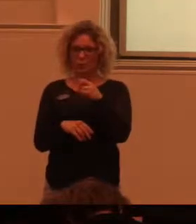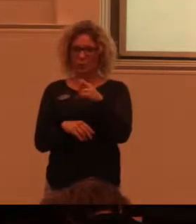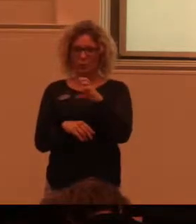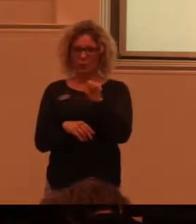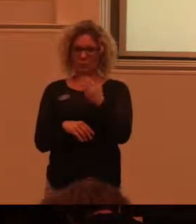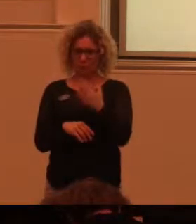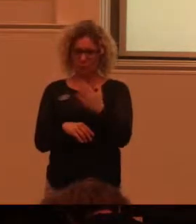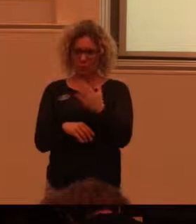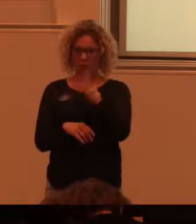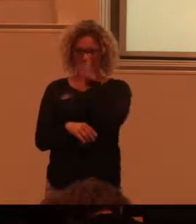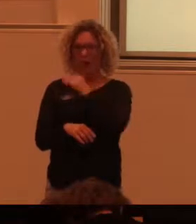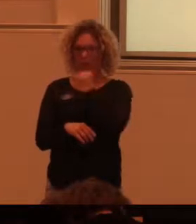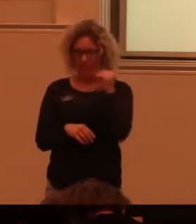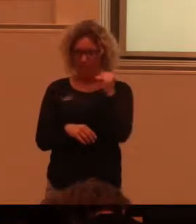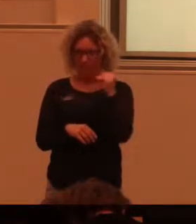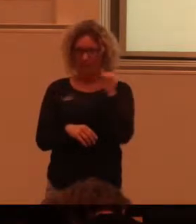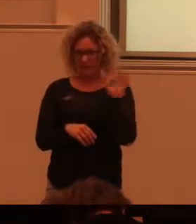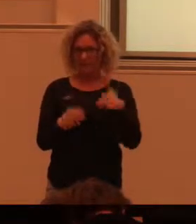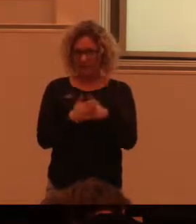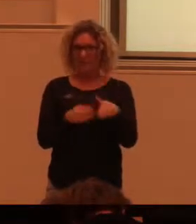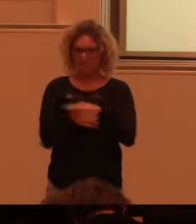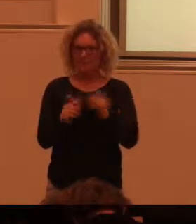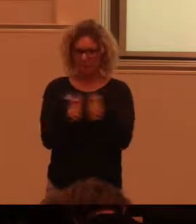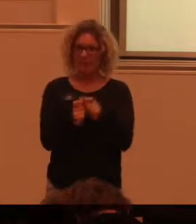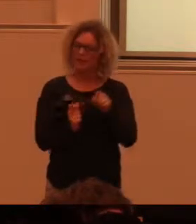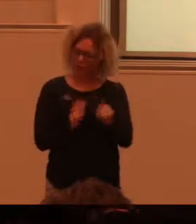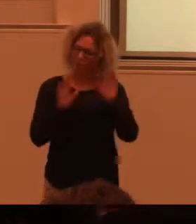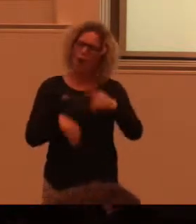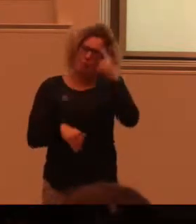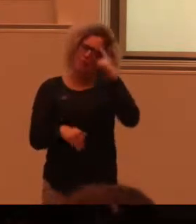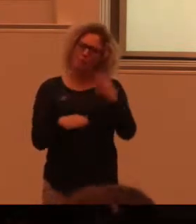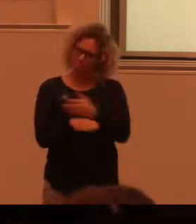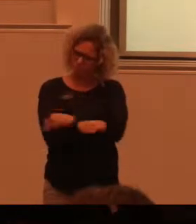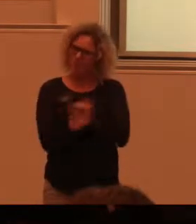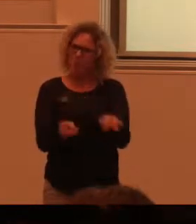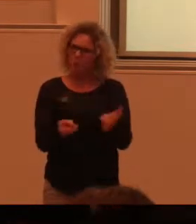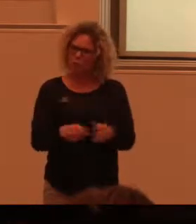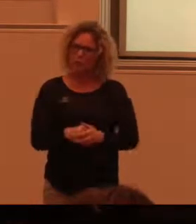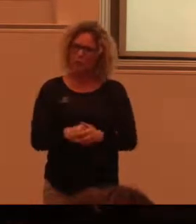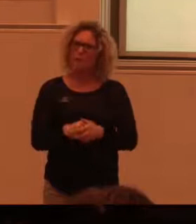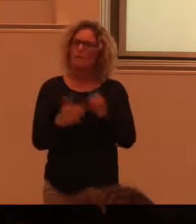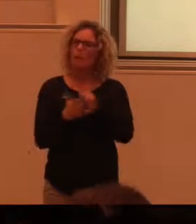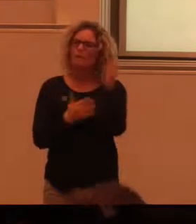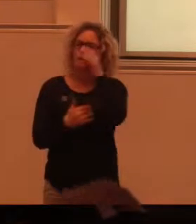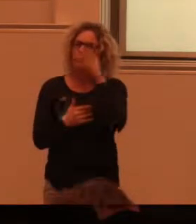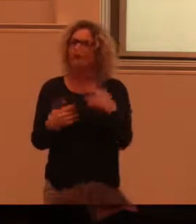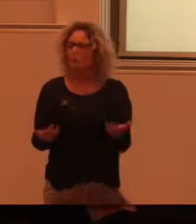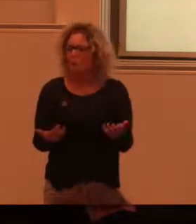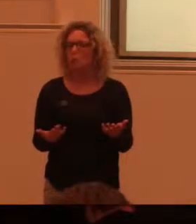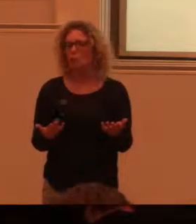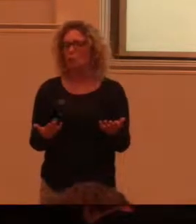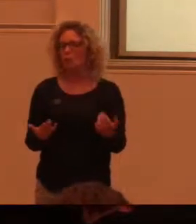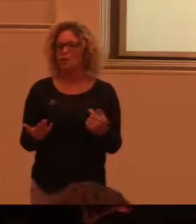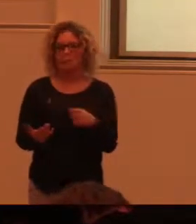just i Värmland. Där man också har faktiskt tänkt till. Ofta är problemet att man väldigt